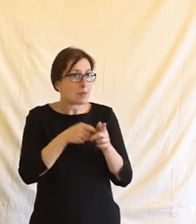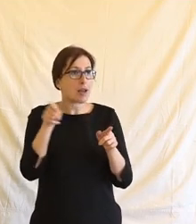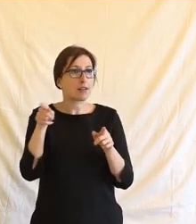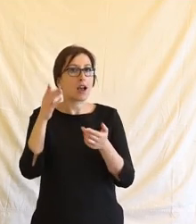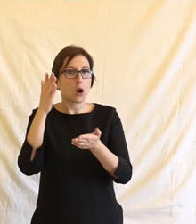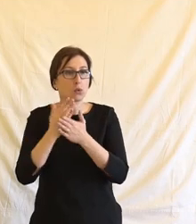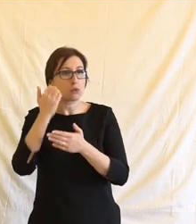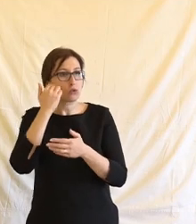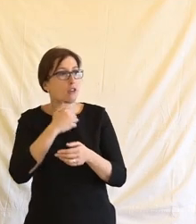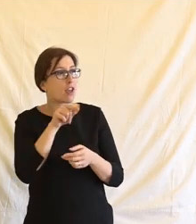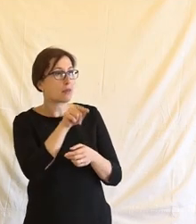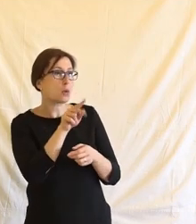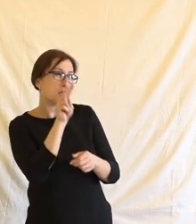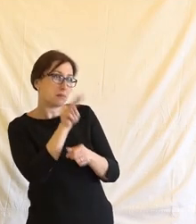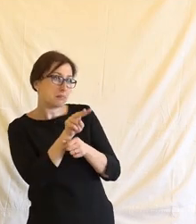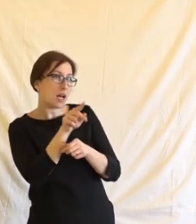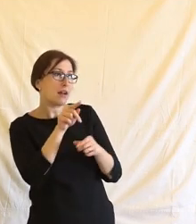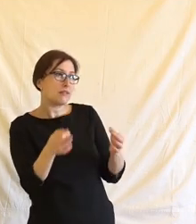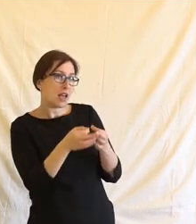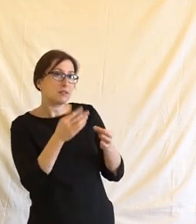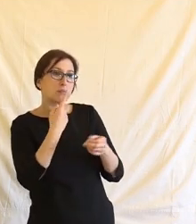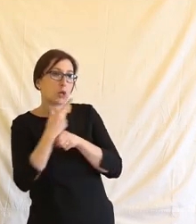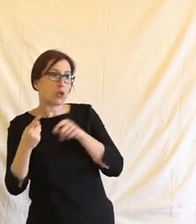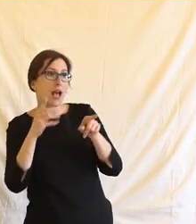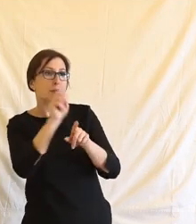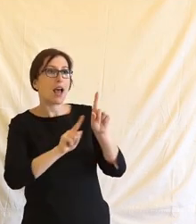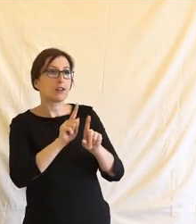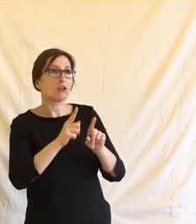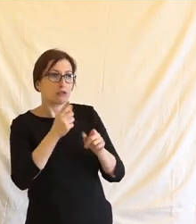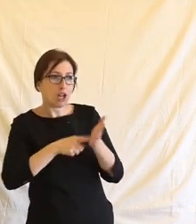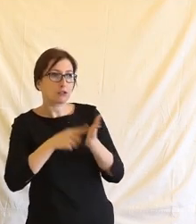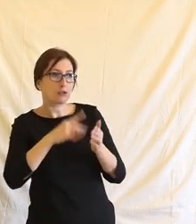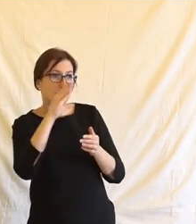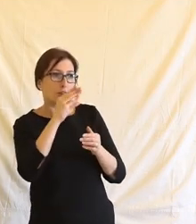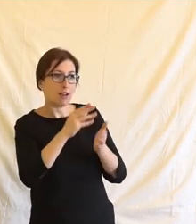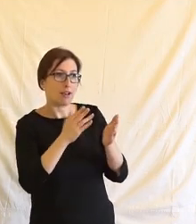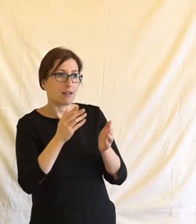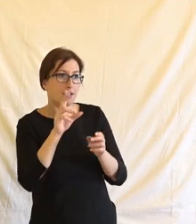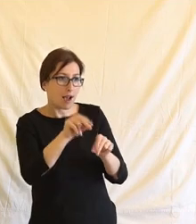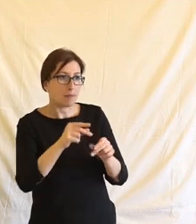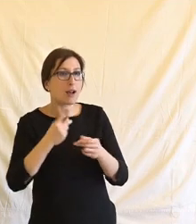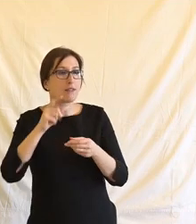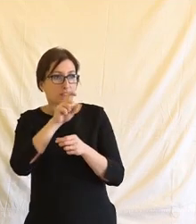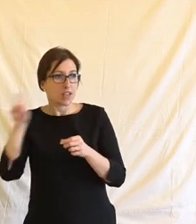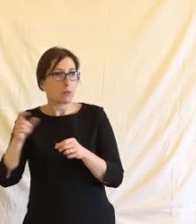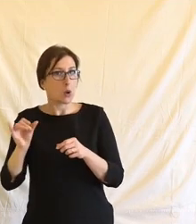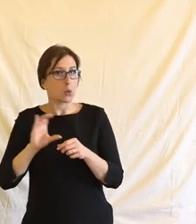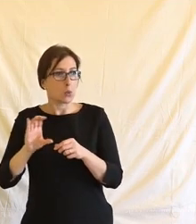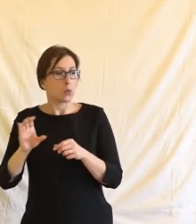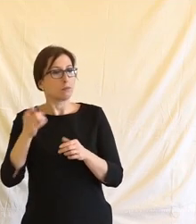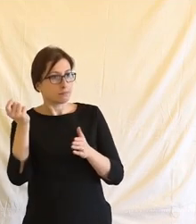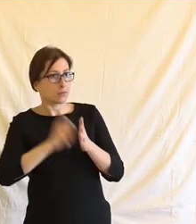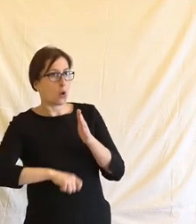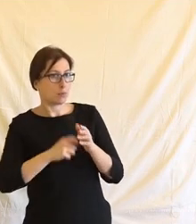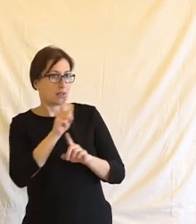člověka jenom na nějaký objekt, na nějakou věc, se kterou obchoduji. Myslím, že třeba jedna z těch hranic, kterou navrhuje nový akt o umělé